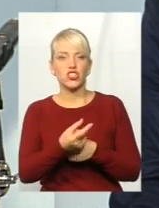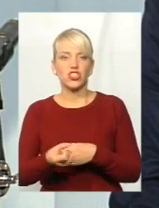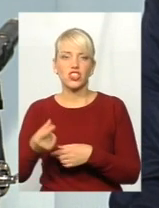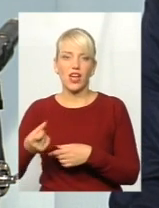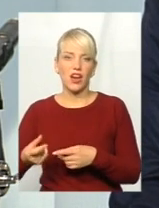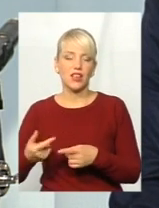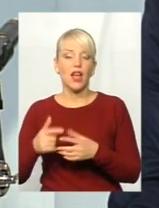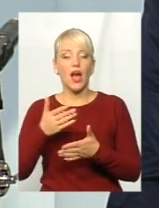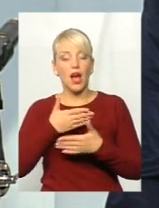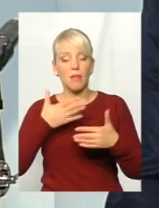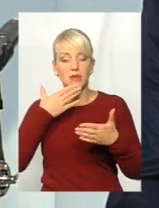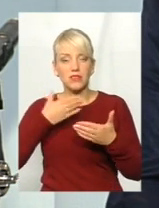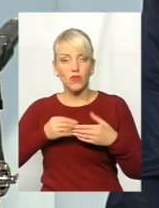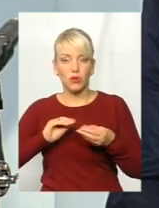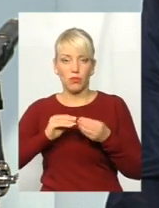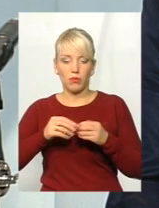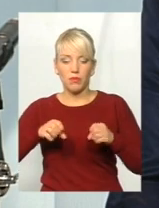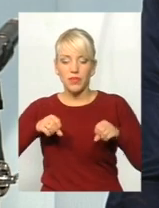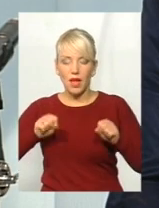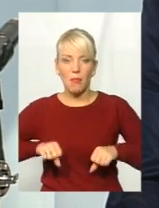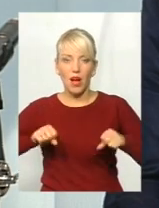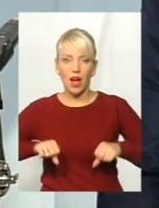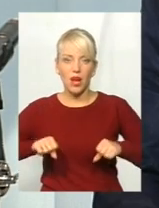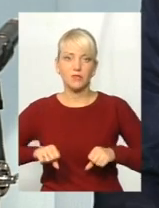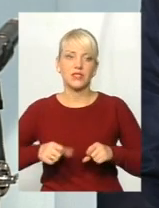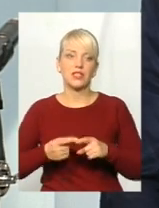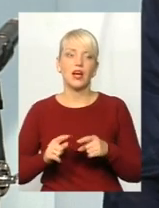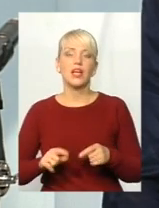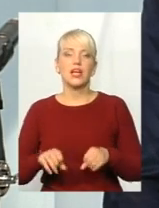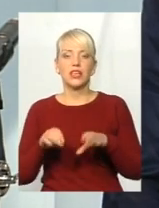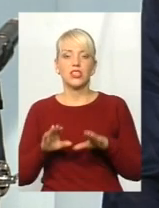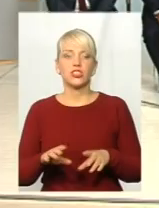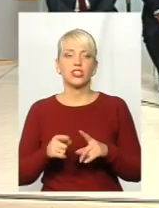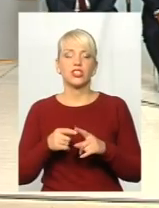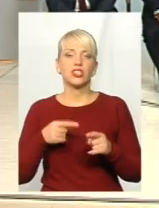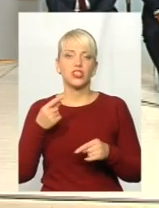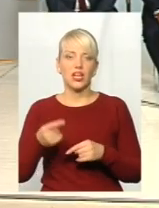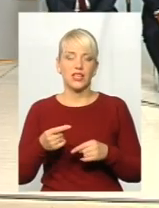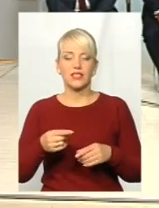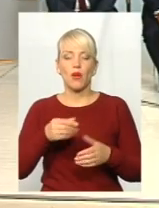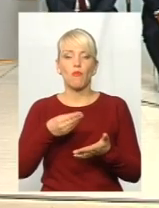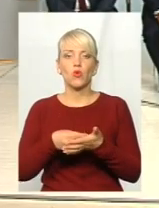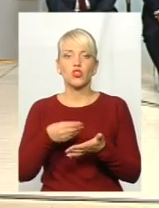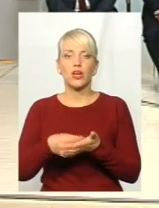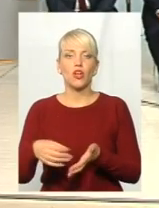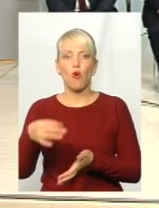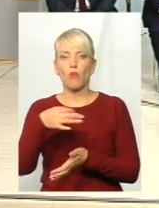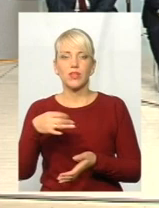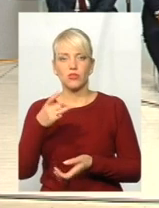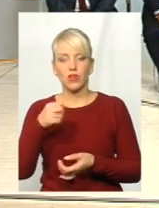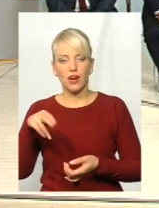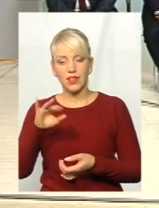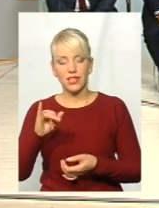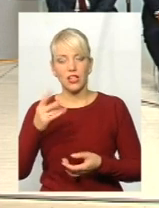намагаємося рішити через бюджет обласної ради, оскільки ми є депутатами обласної ради. Але, я гадаю, що